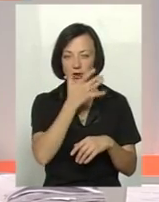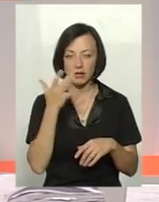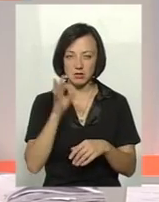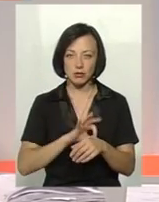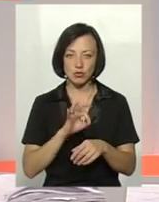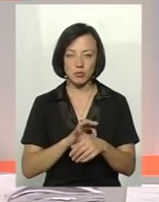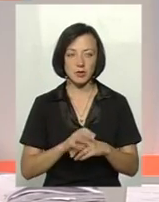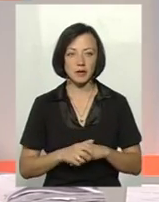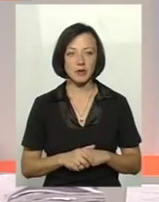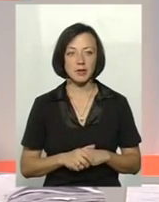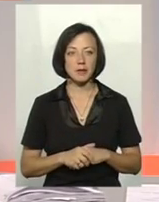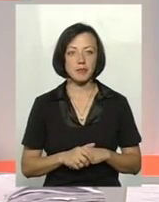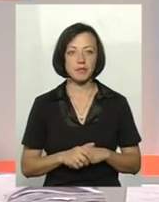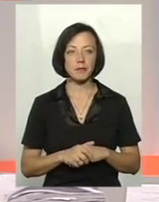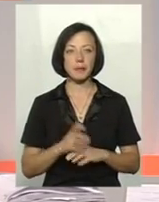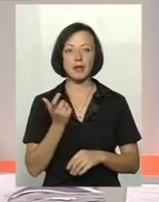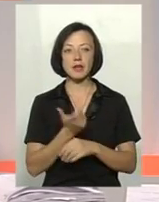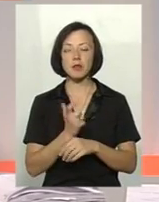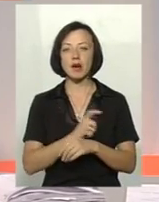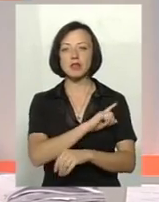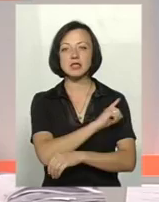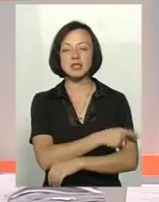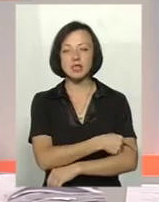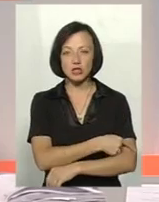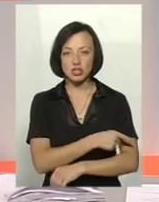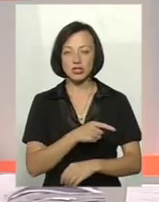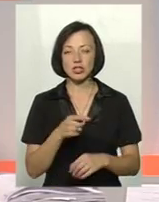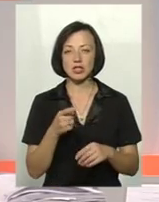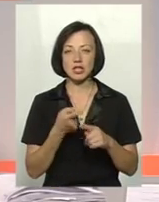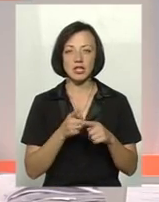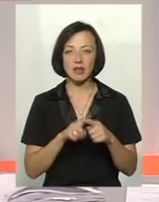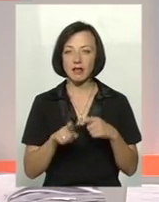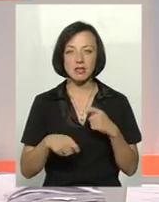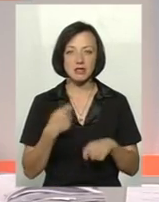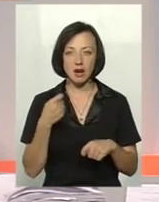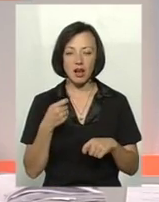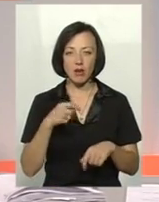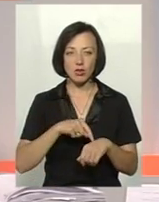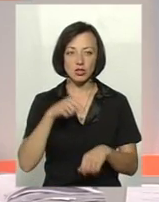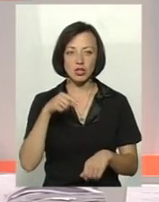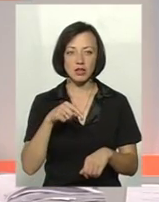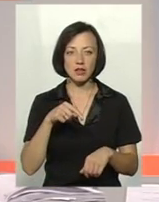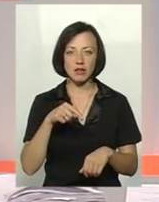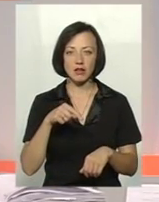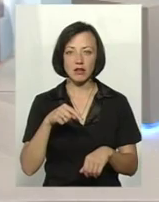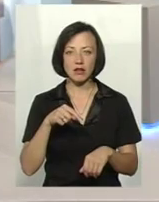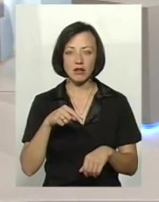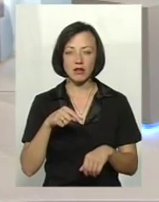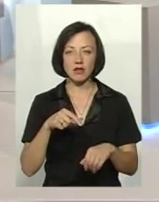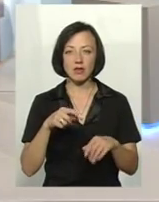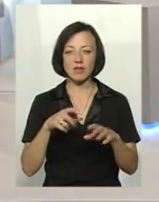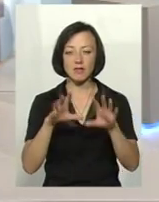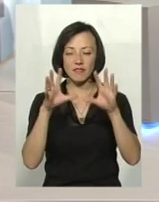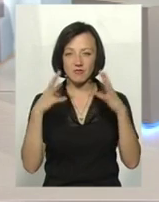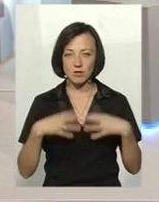чумі свиней, там набагато синніший, набагато інтенсивніший, і незрявно вражає ретикул інтентоліальну